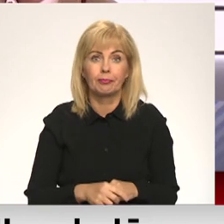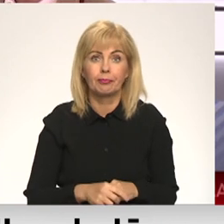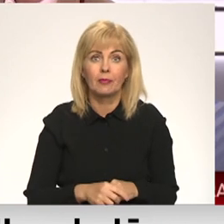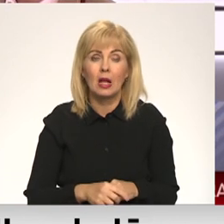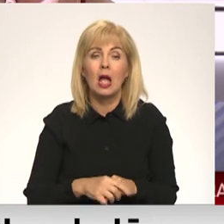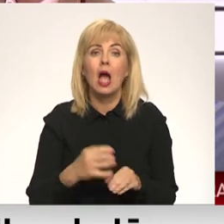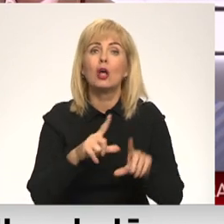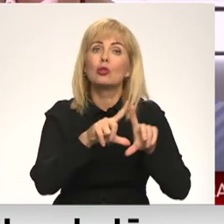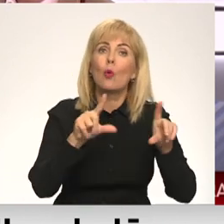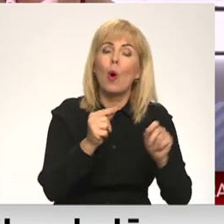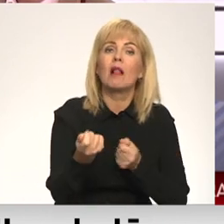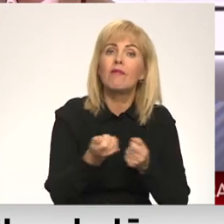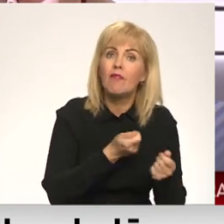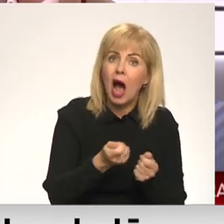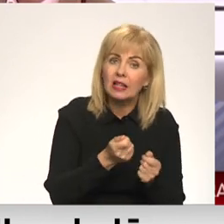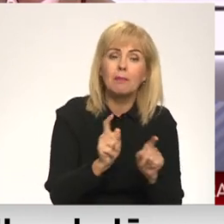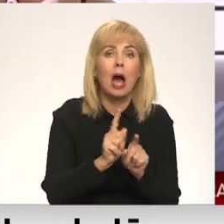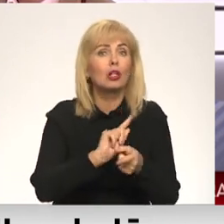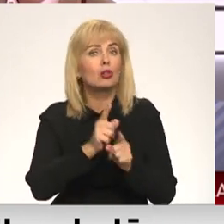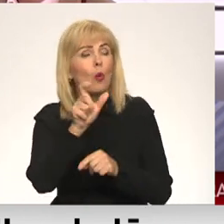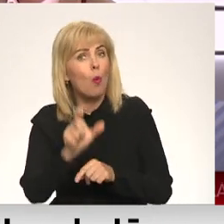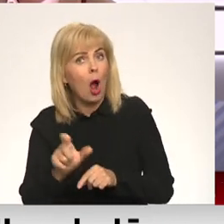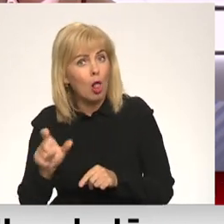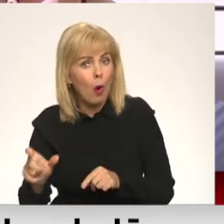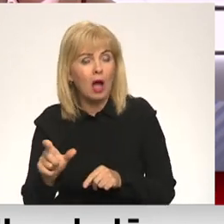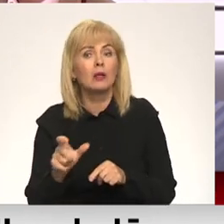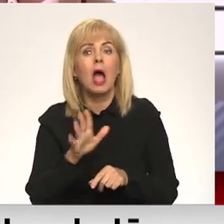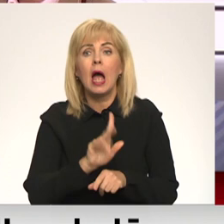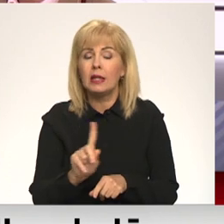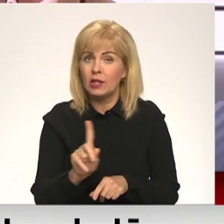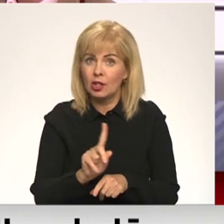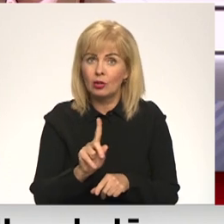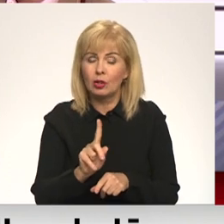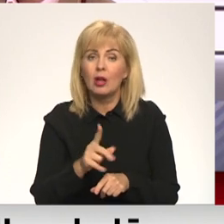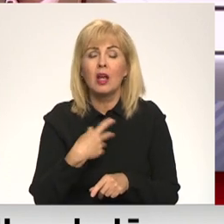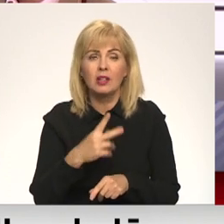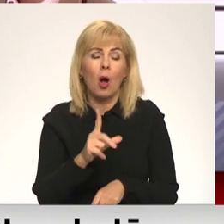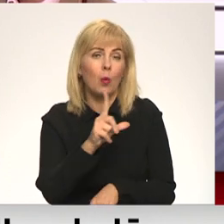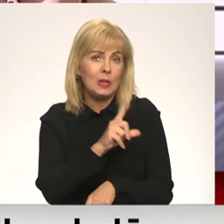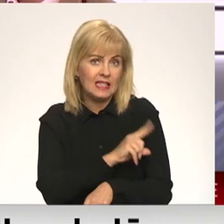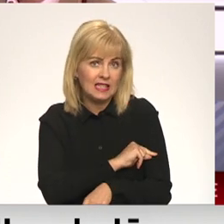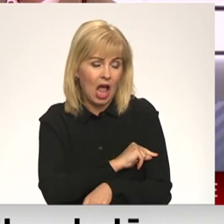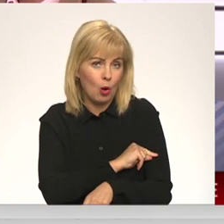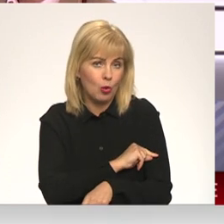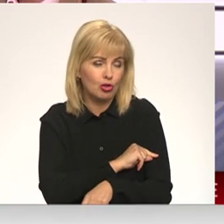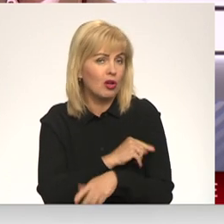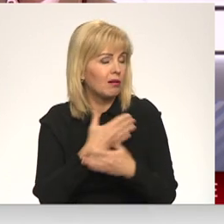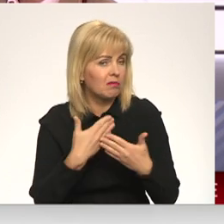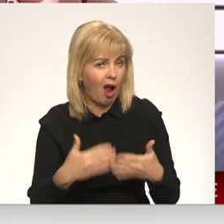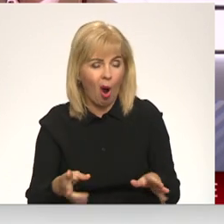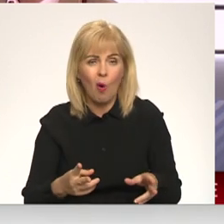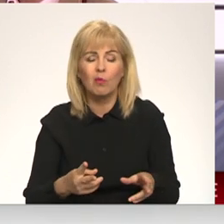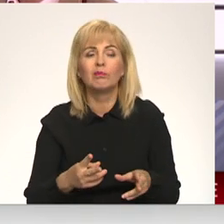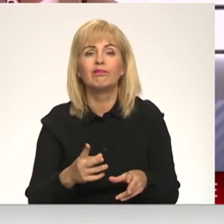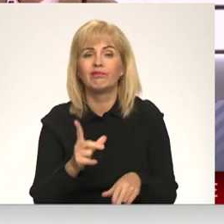Gan skolu vadība, gan skolotāja tiešām ir diezgan izdeguši. Tā